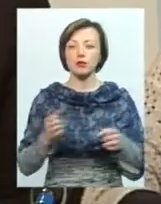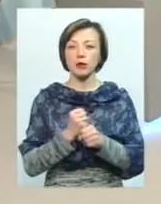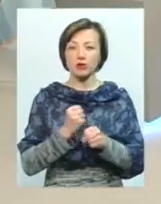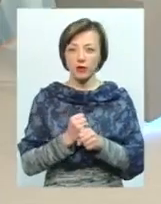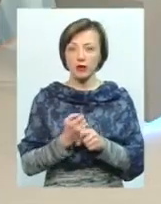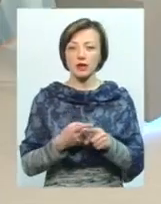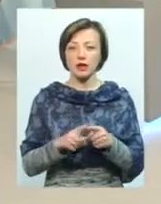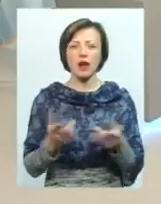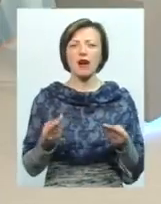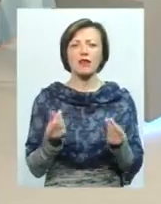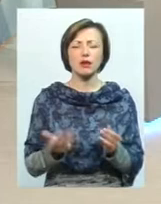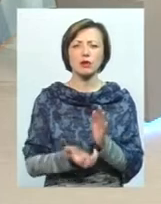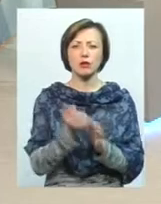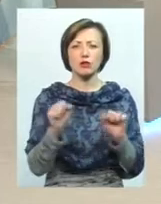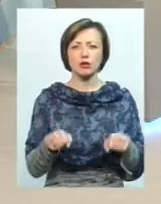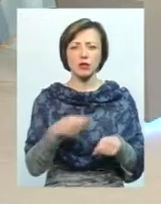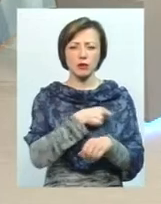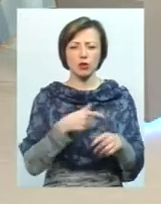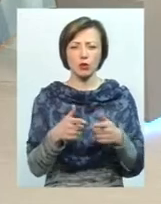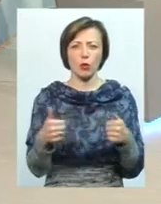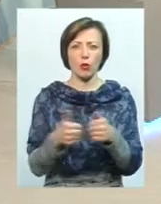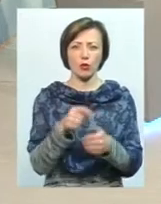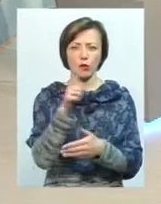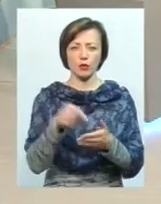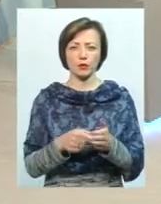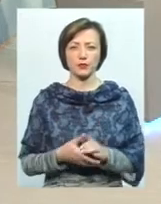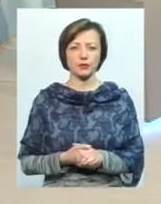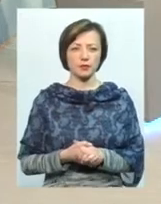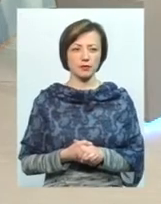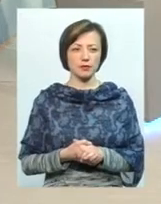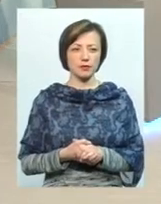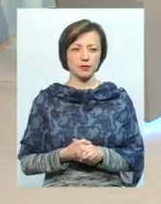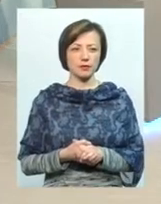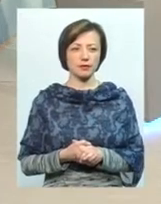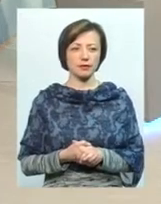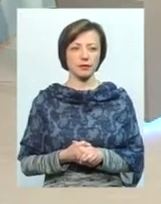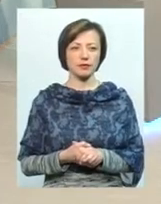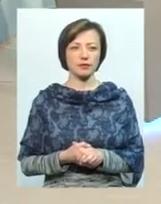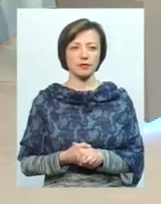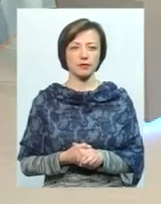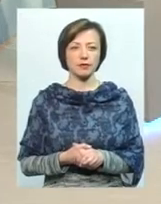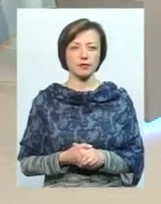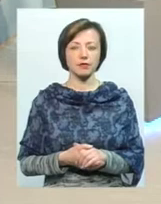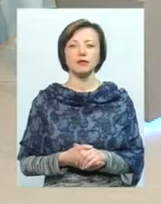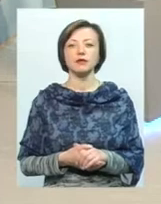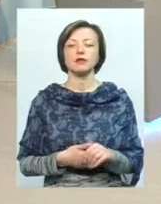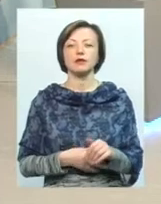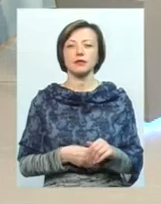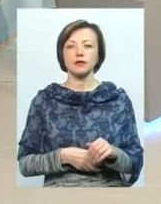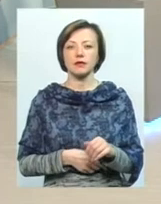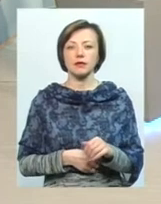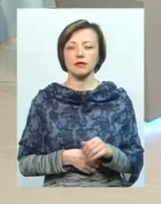І можна... яка фінансова підтримка може бути депутатом на округ? Я хочу сказати, що тут це і абсолютно правда, що